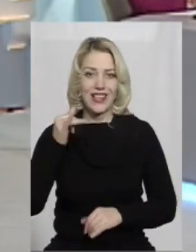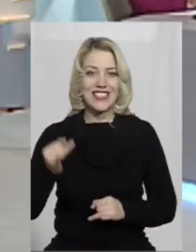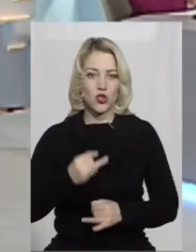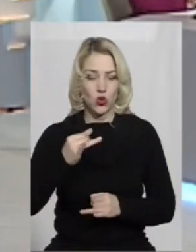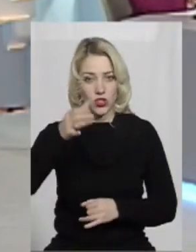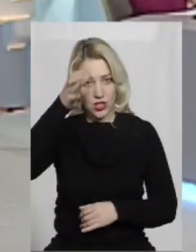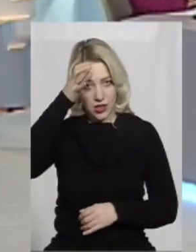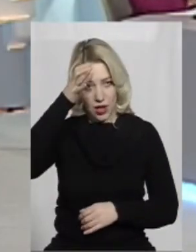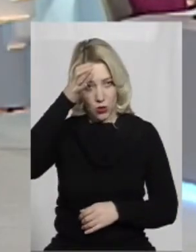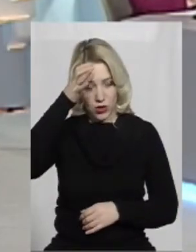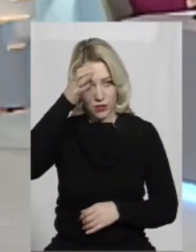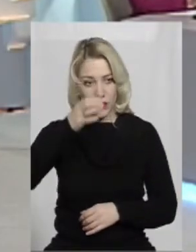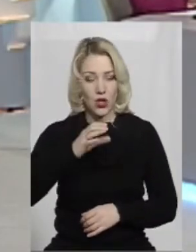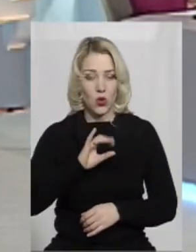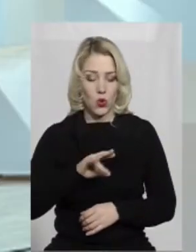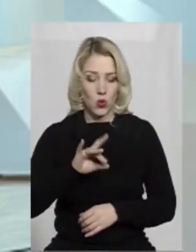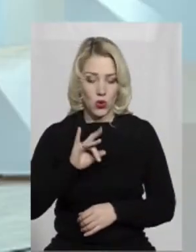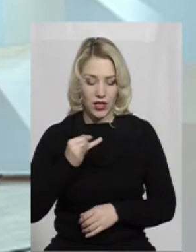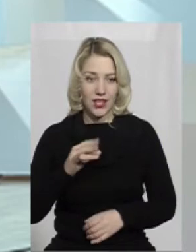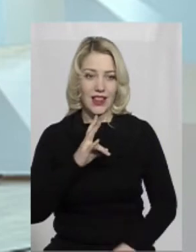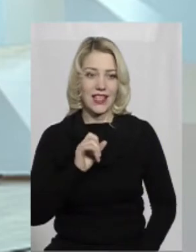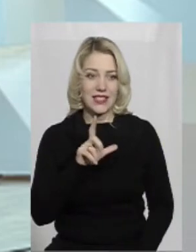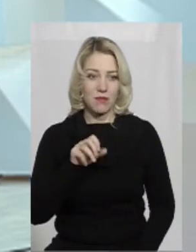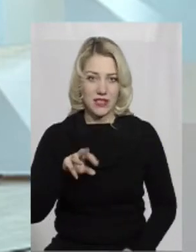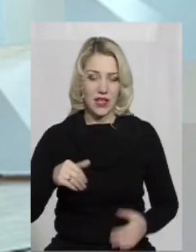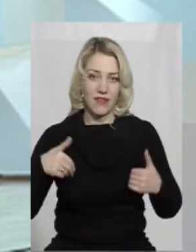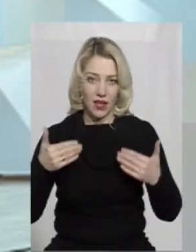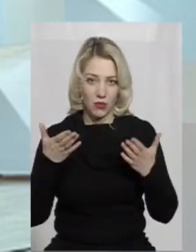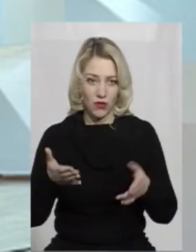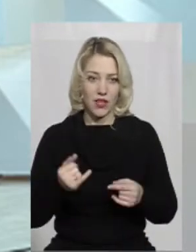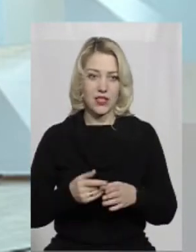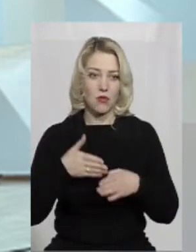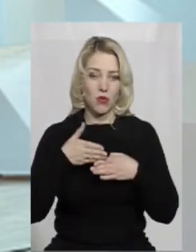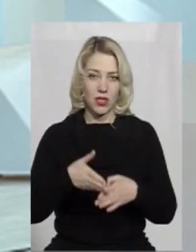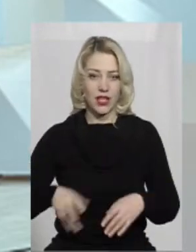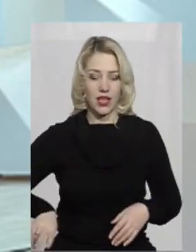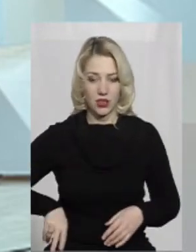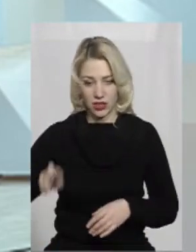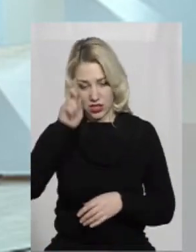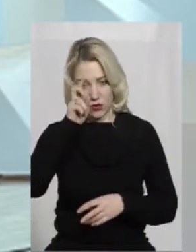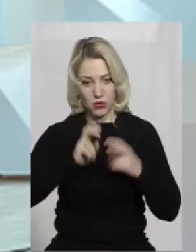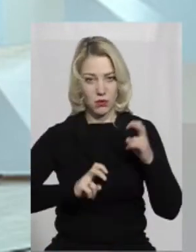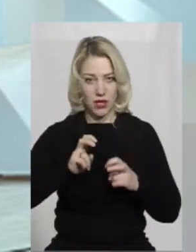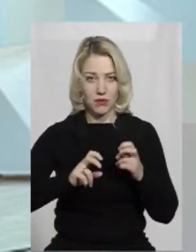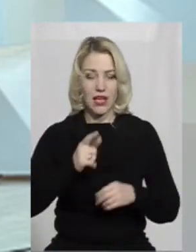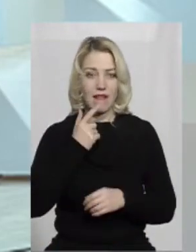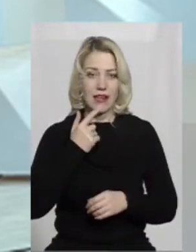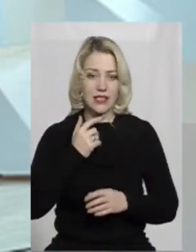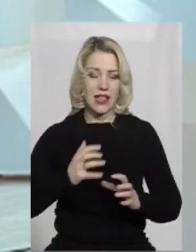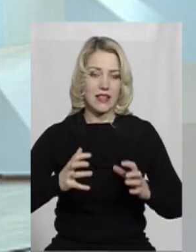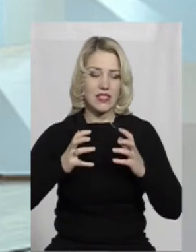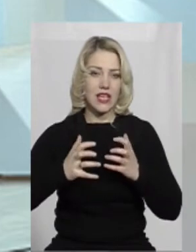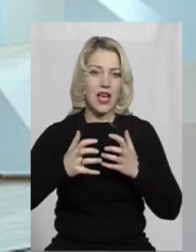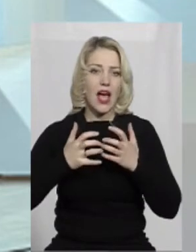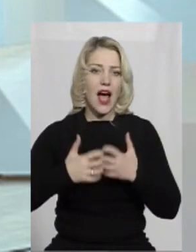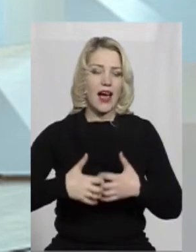наук Юрієм Земським. Вітаю вас. І помічником директора державного підприємства Красилівський агрегатний